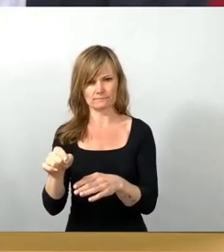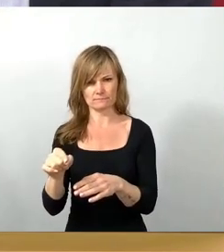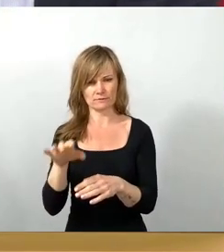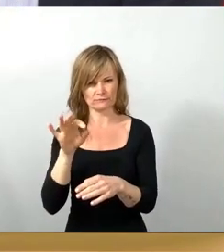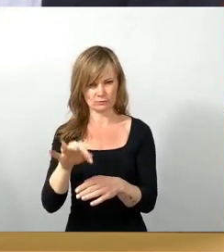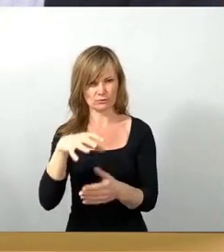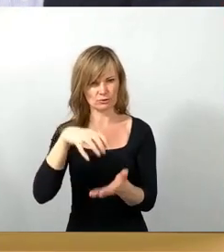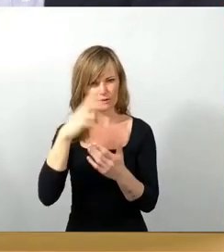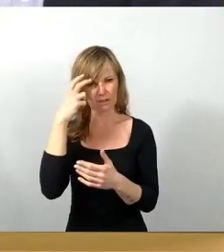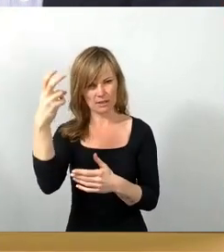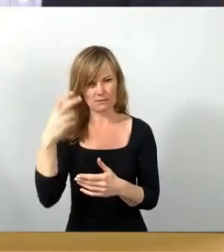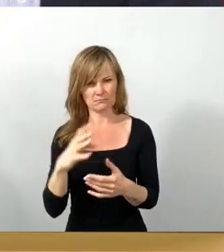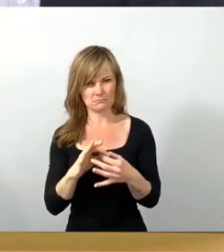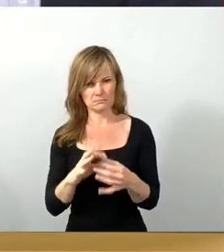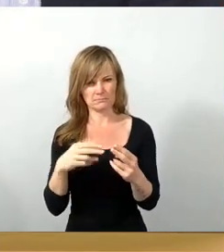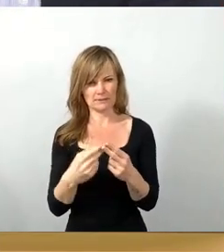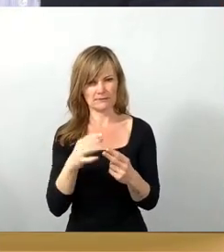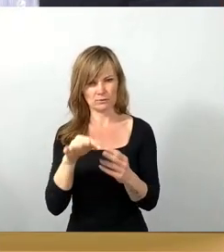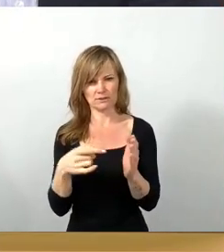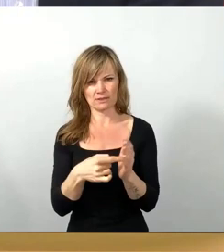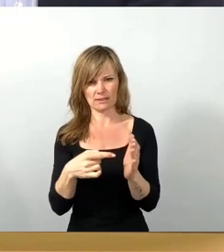für ein Datum zu ändern?